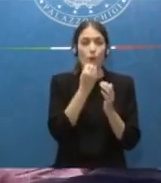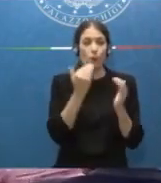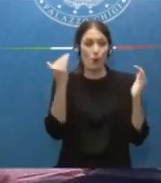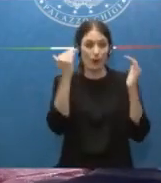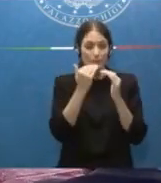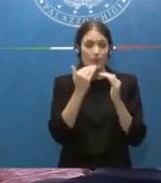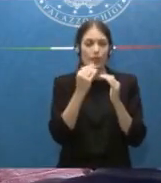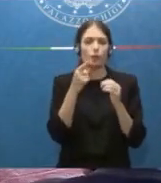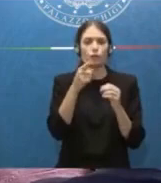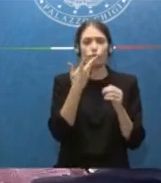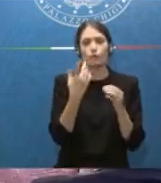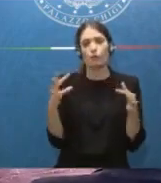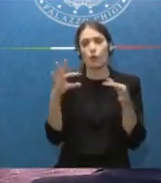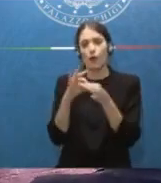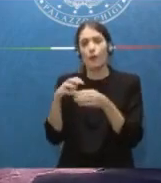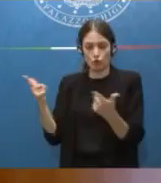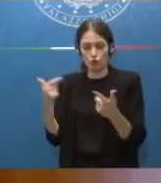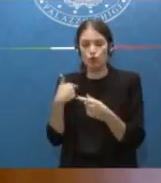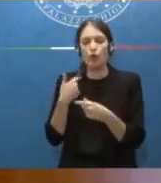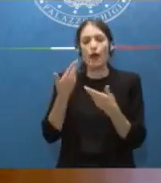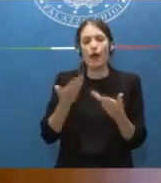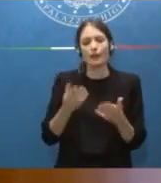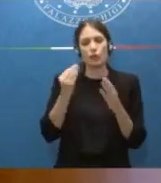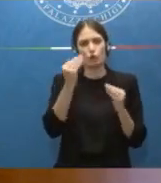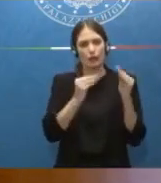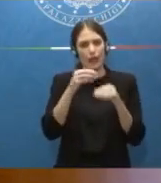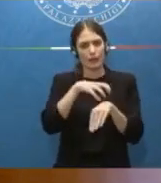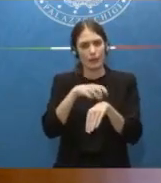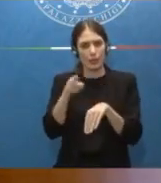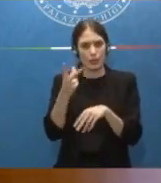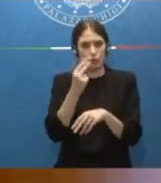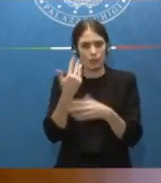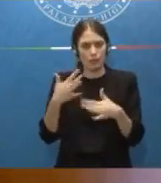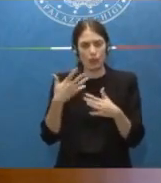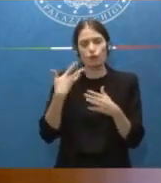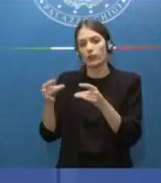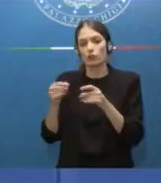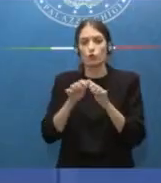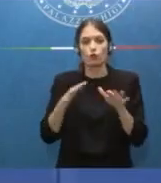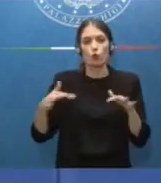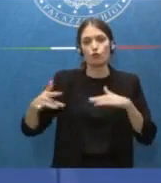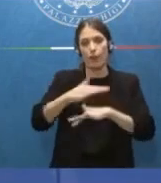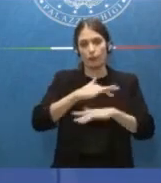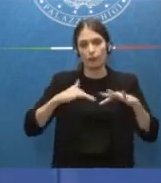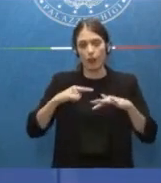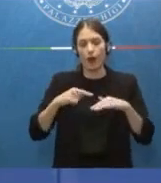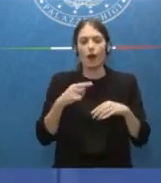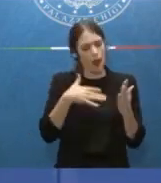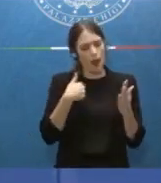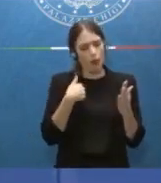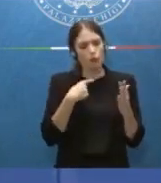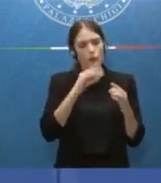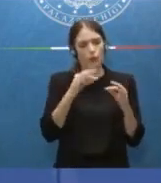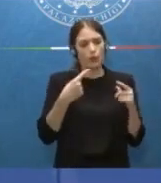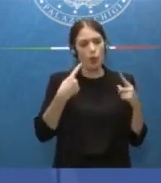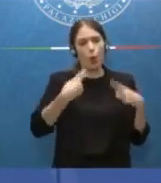Buonasera, mi ricollego al Ministro Schillaci, Ministro, quindi c'è una decrescita. con i giorni risponderà poi il Ministro